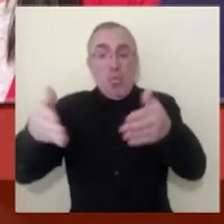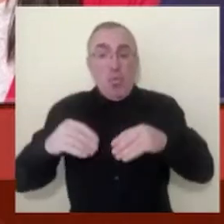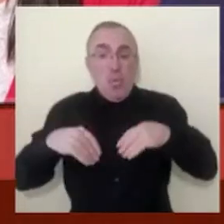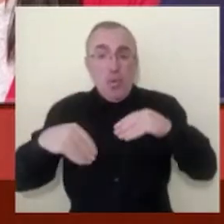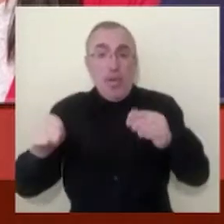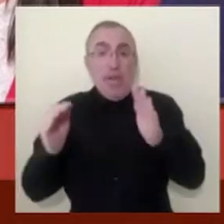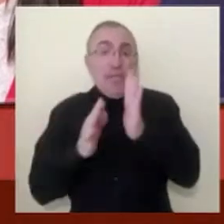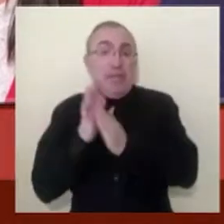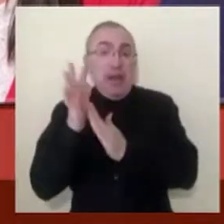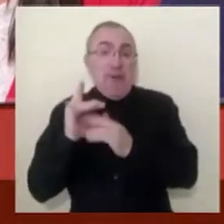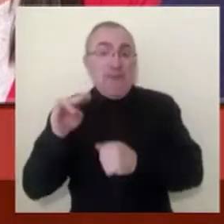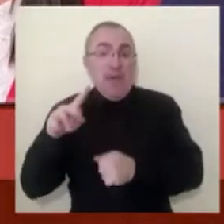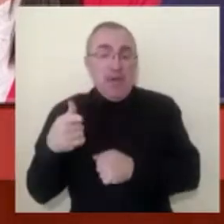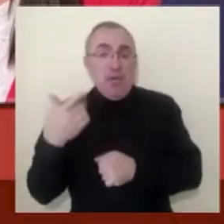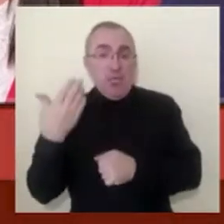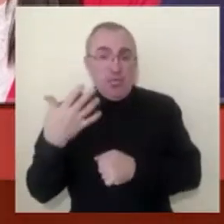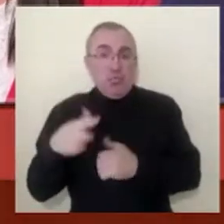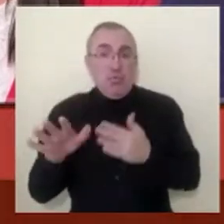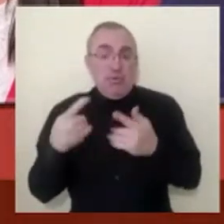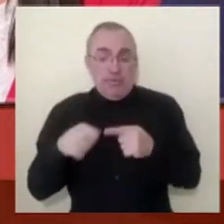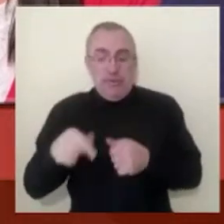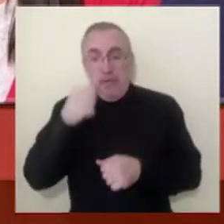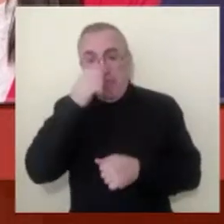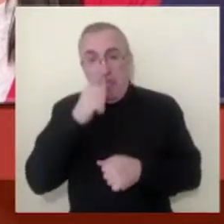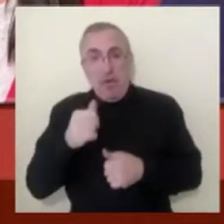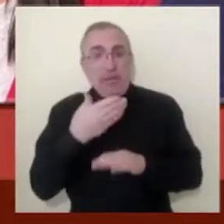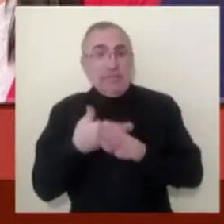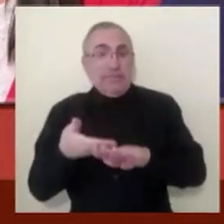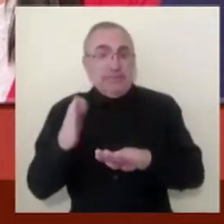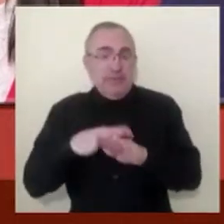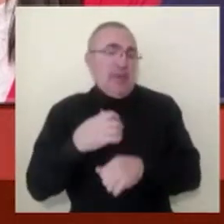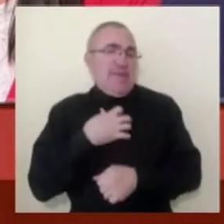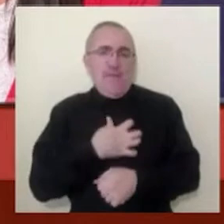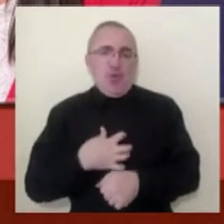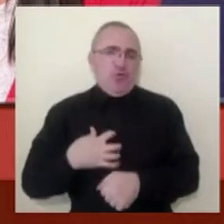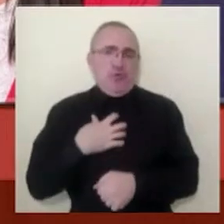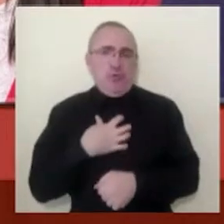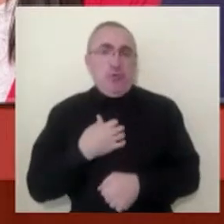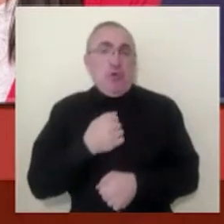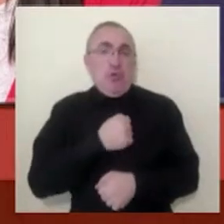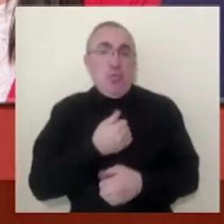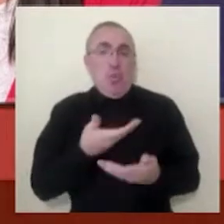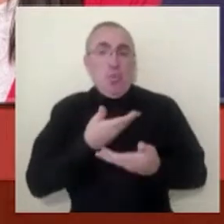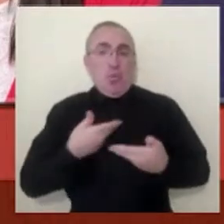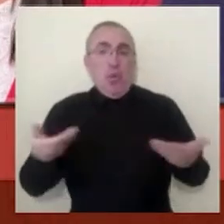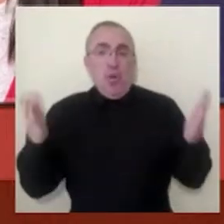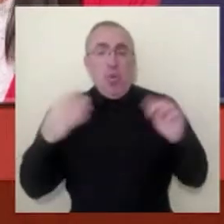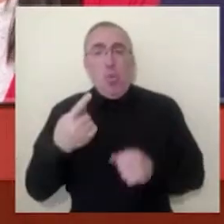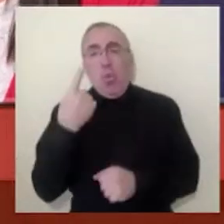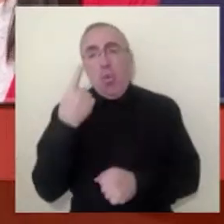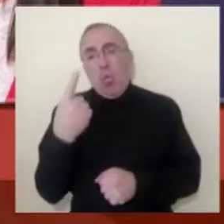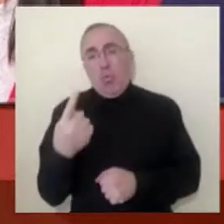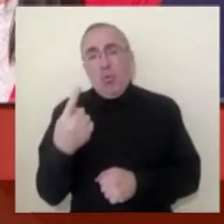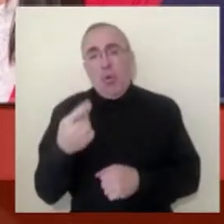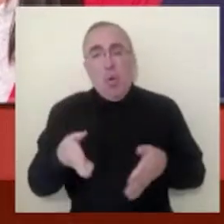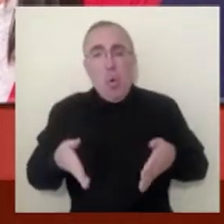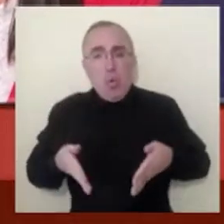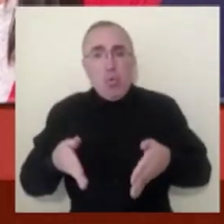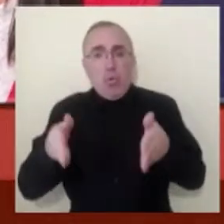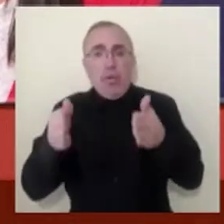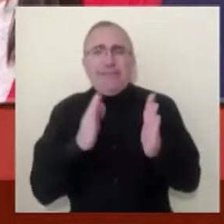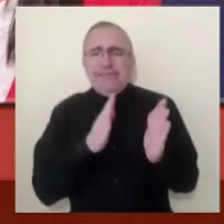безпосередньо цей місяць досить складний і важливий. На жаль, у нас залишилась одна дорога, така стабільна, де